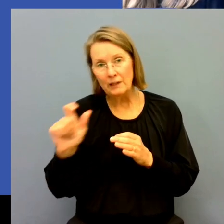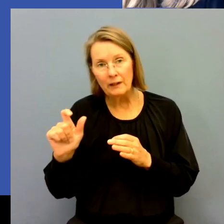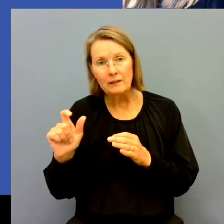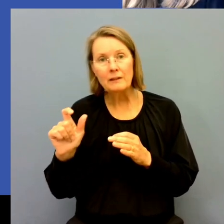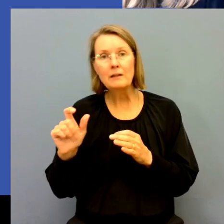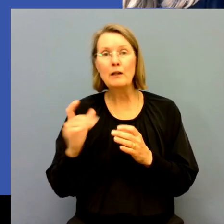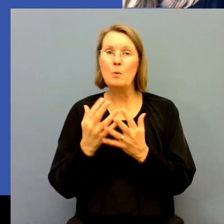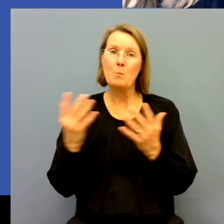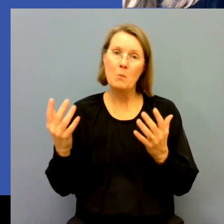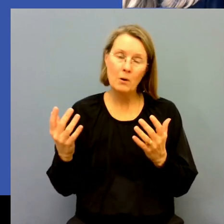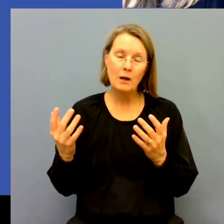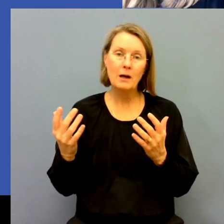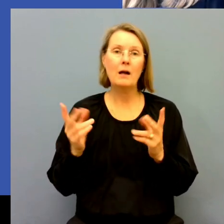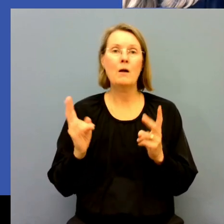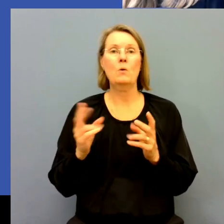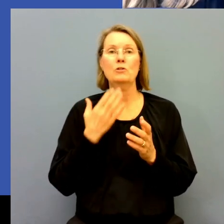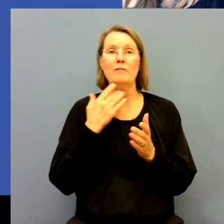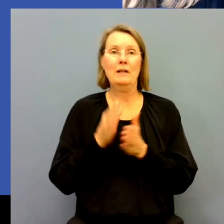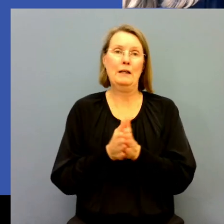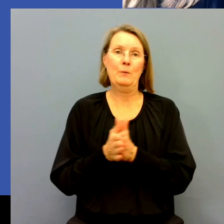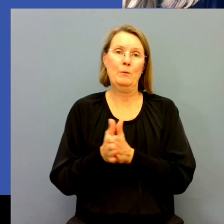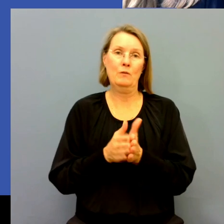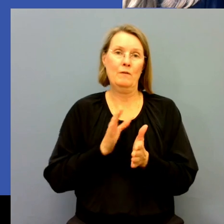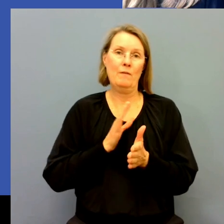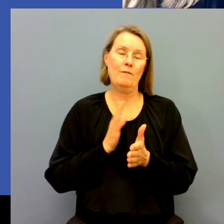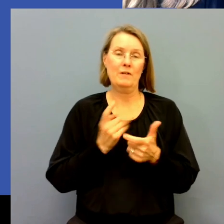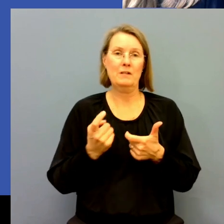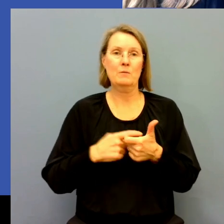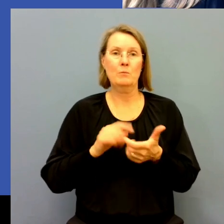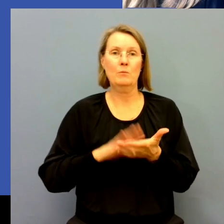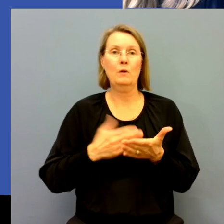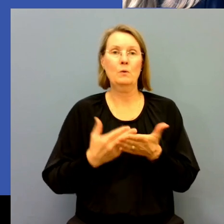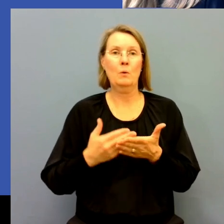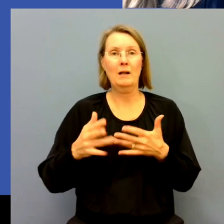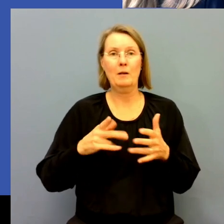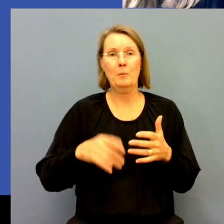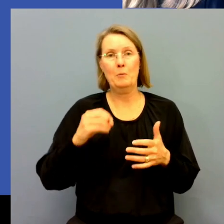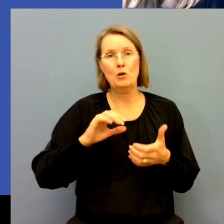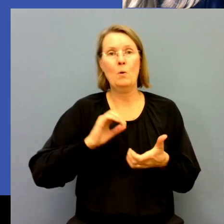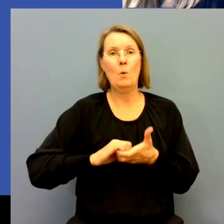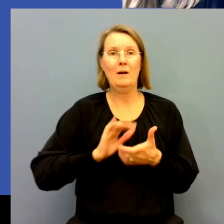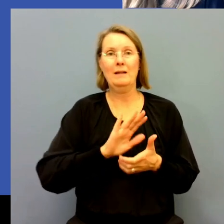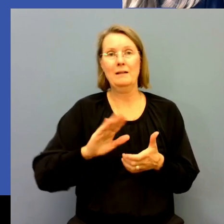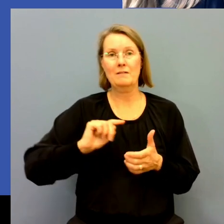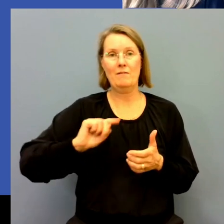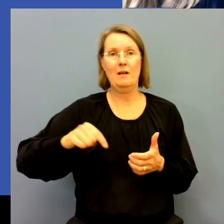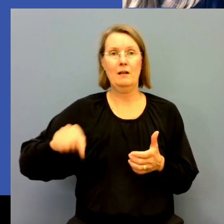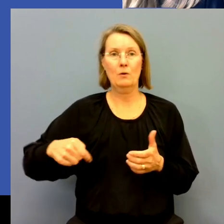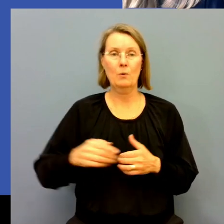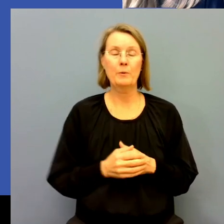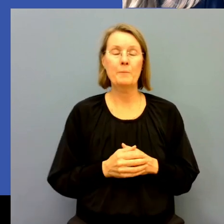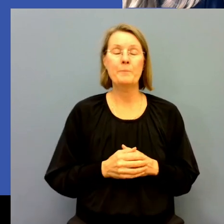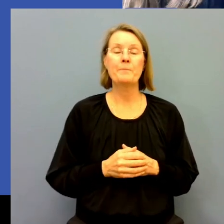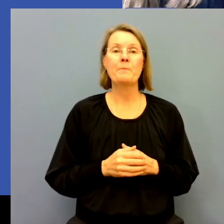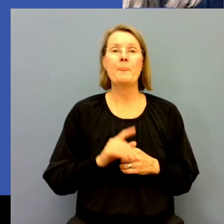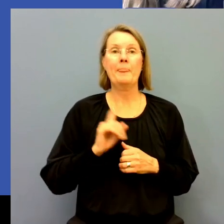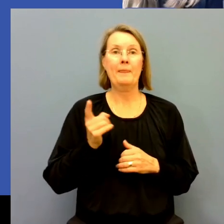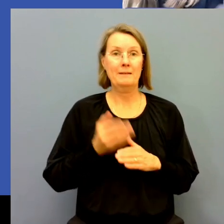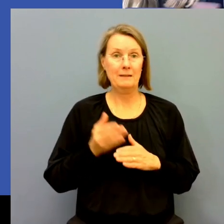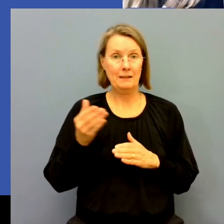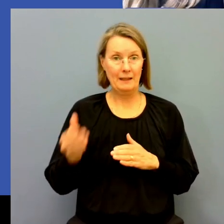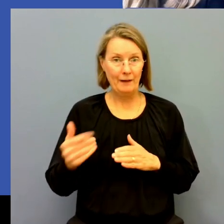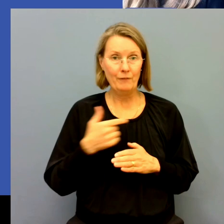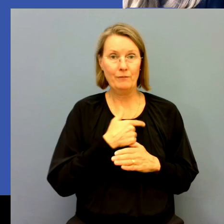Studentunderlaget och också vilka utmaningar som finns i tolkarnas arbetsmiljö och villkor. Och efter det så kommer jag